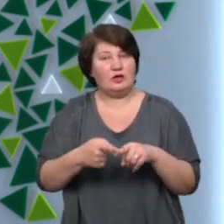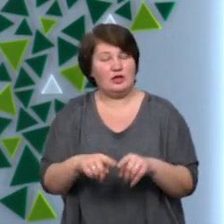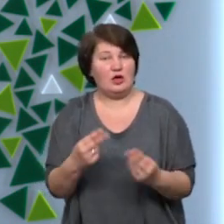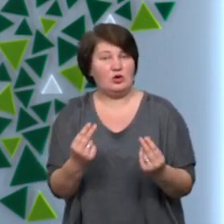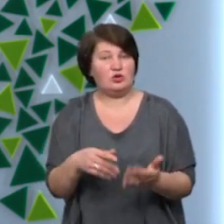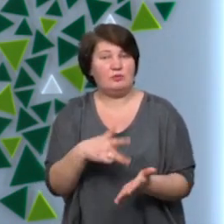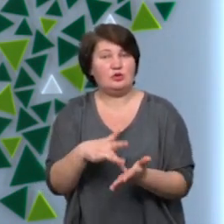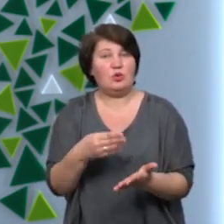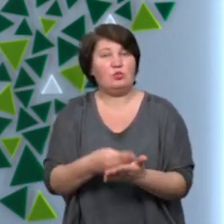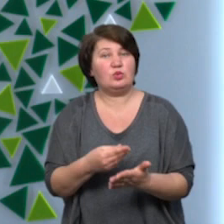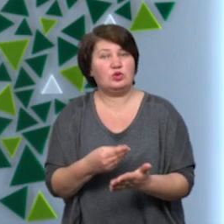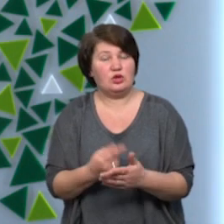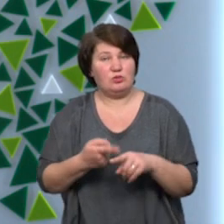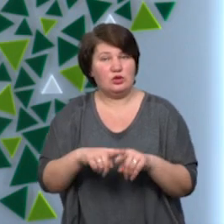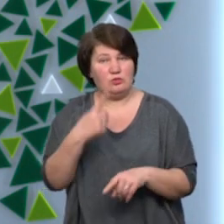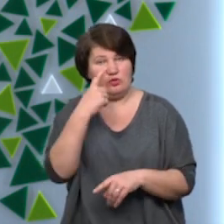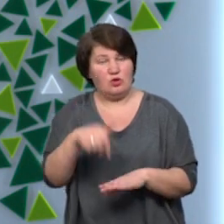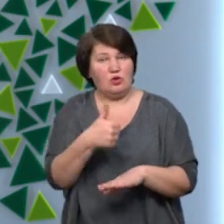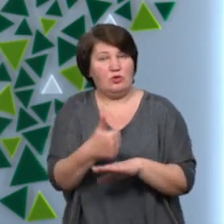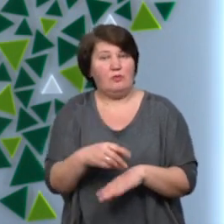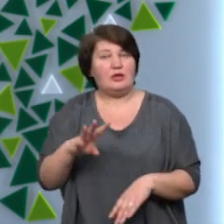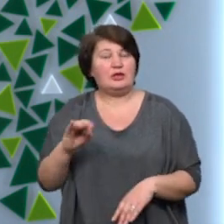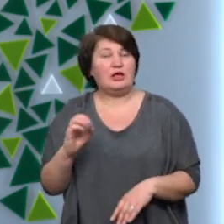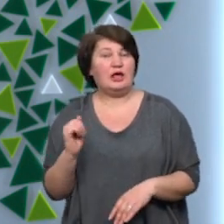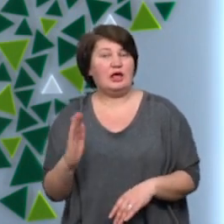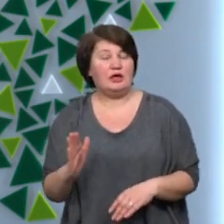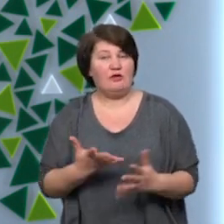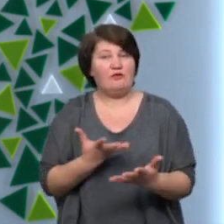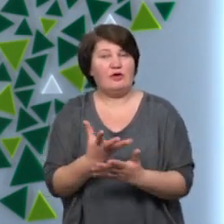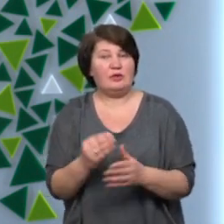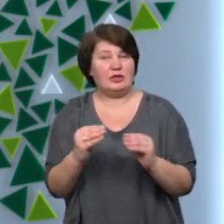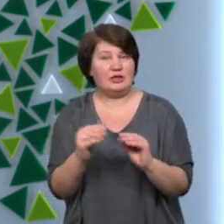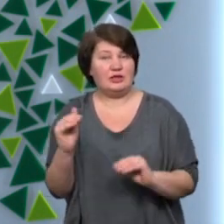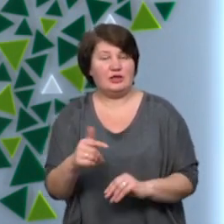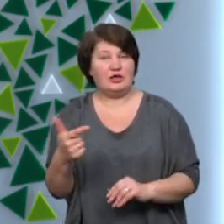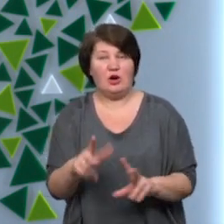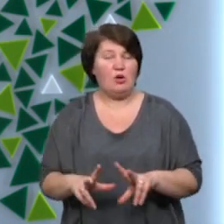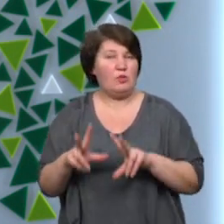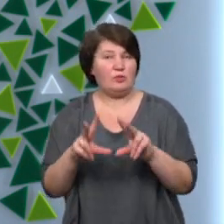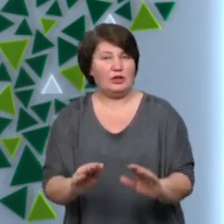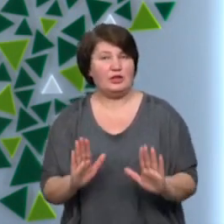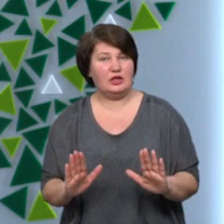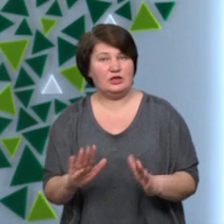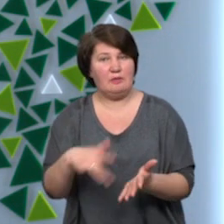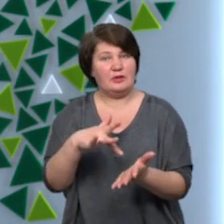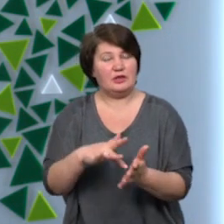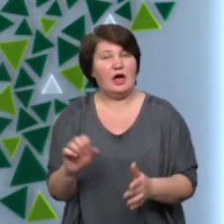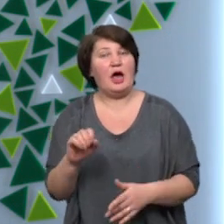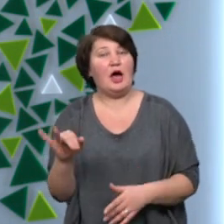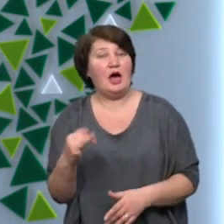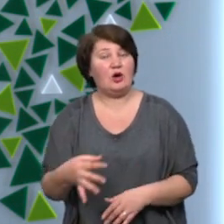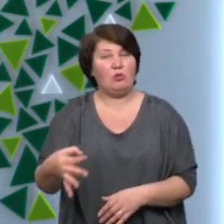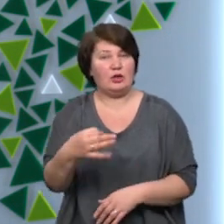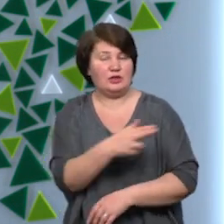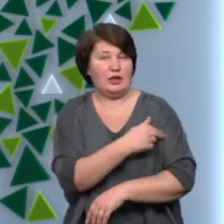міського бюджету, про це повідомив міський голова Руслан Марцінків. Виплатив 10 тисяч гривень, пообіцяли не лише міським, а й обласним лікарням.